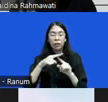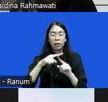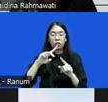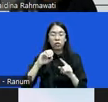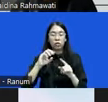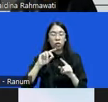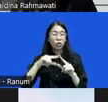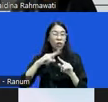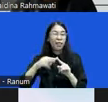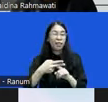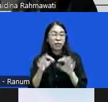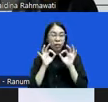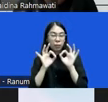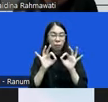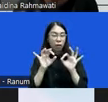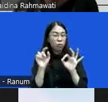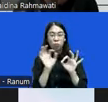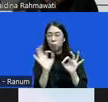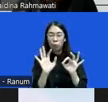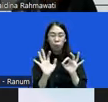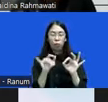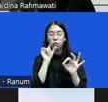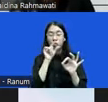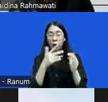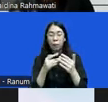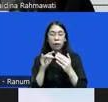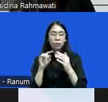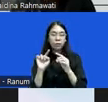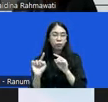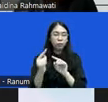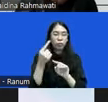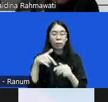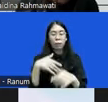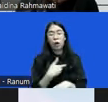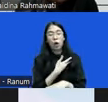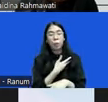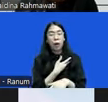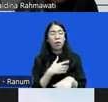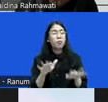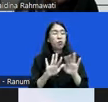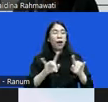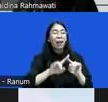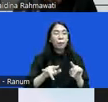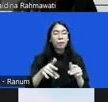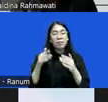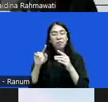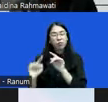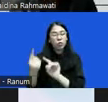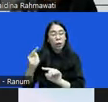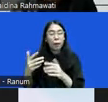cukup tepat untuk mengedepankan aspek korban tapi justru mengedepankan aspek kepentingan untuk